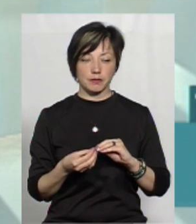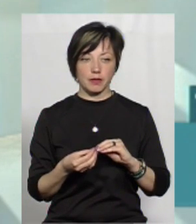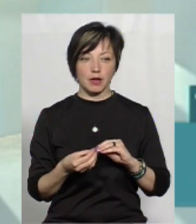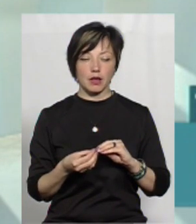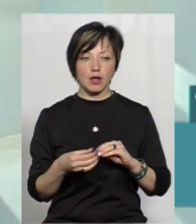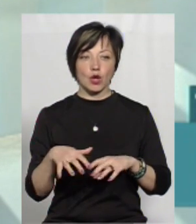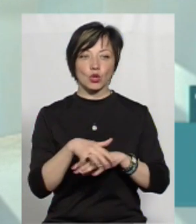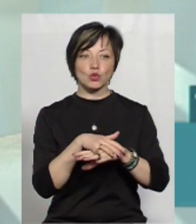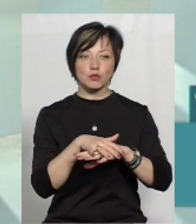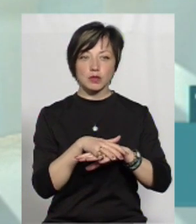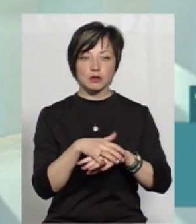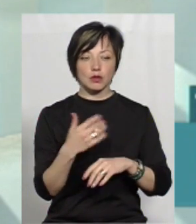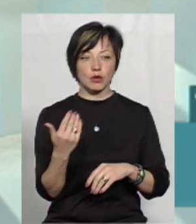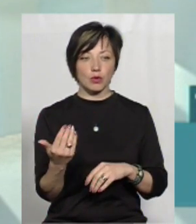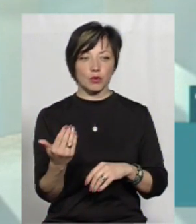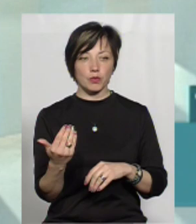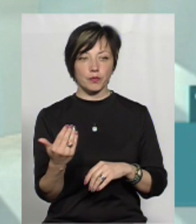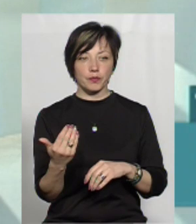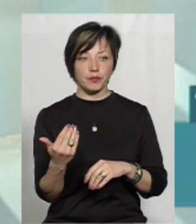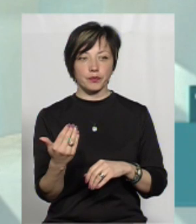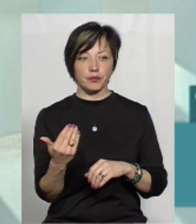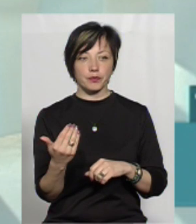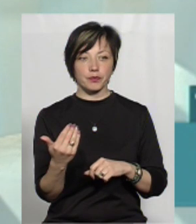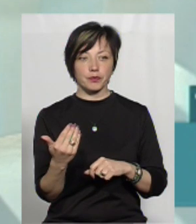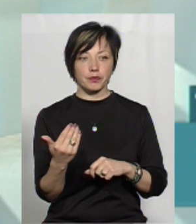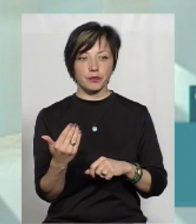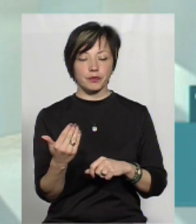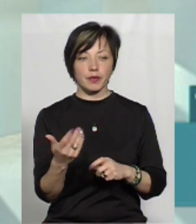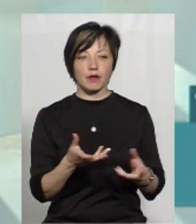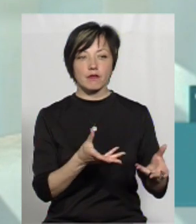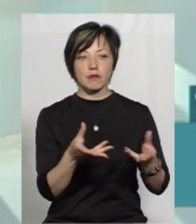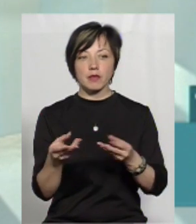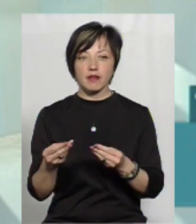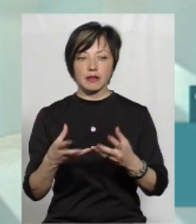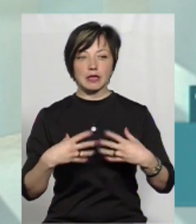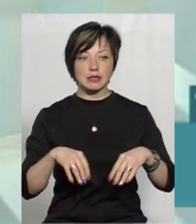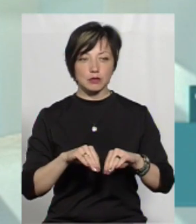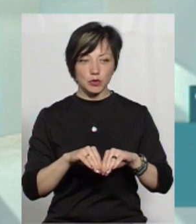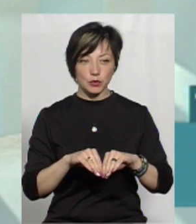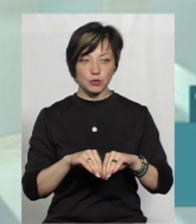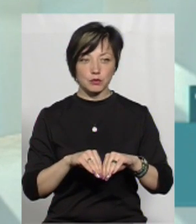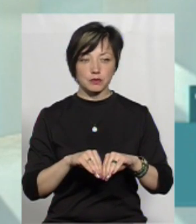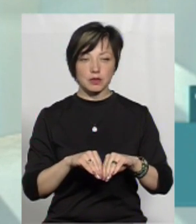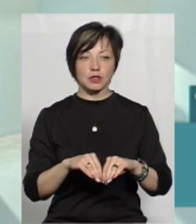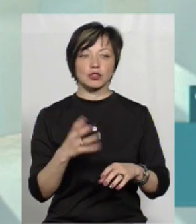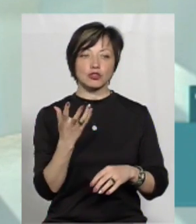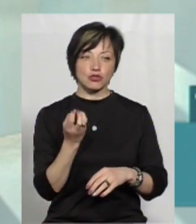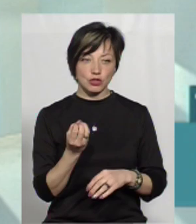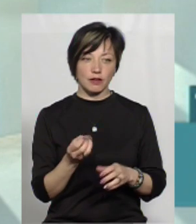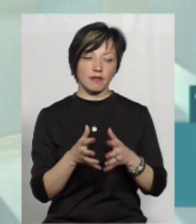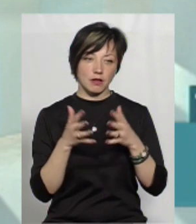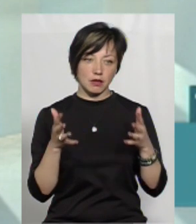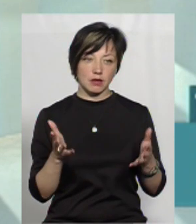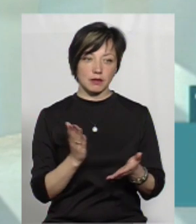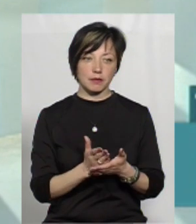Соціум і його вплив на сім'ю ще достатньо